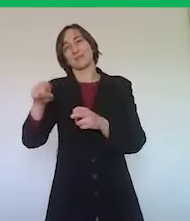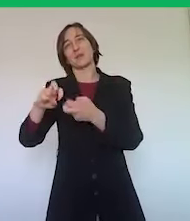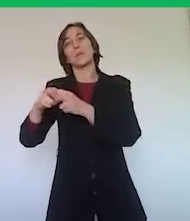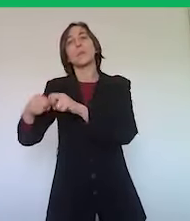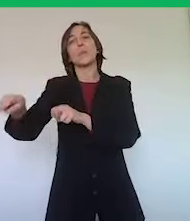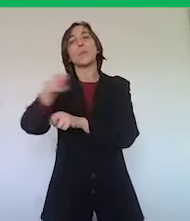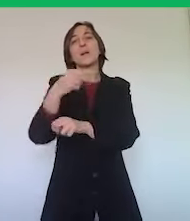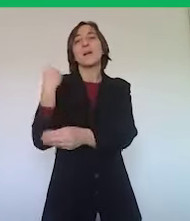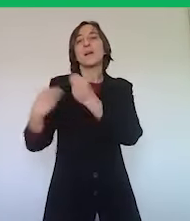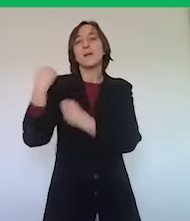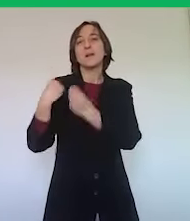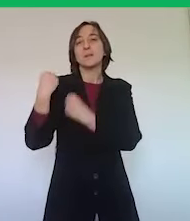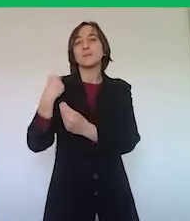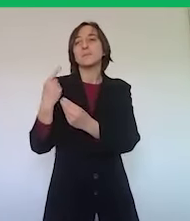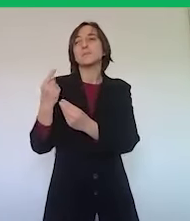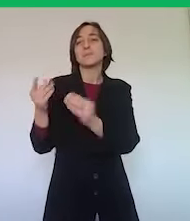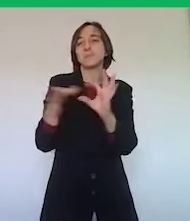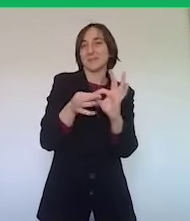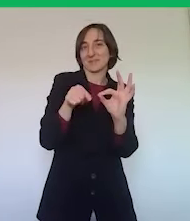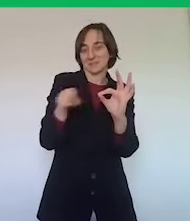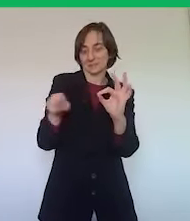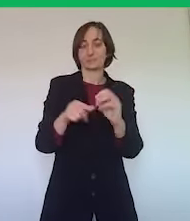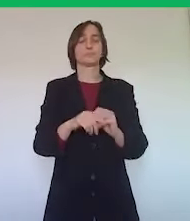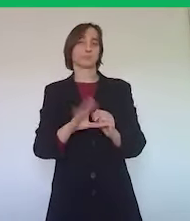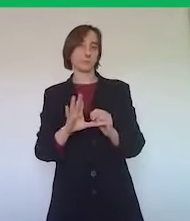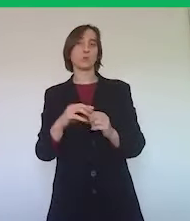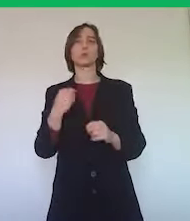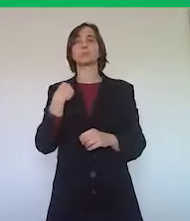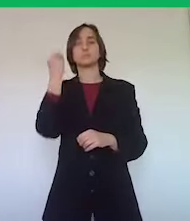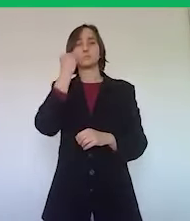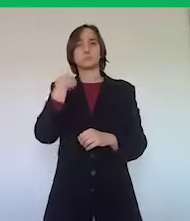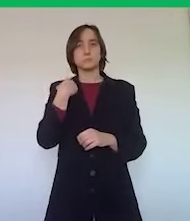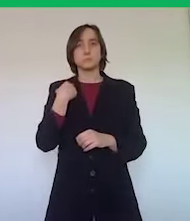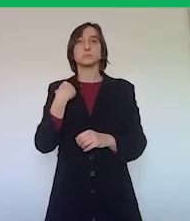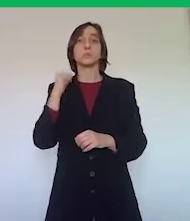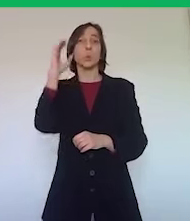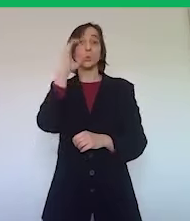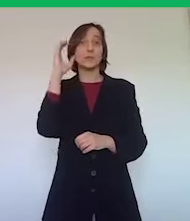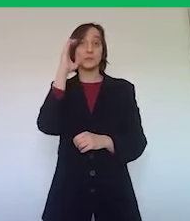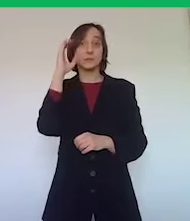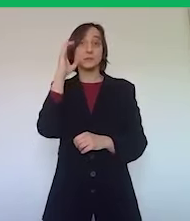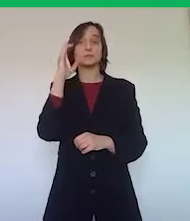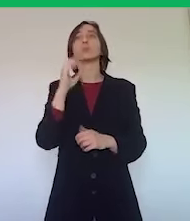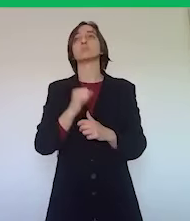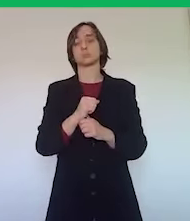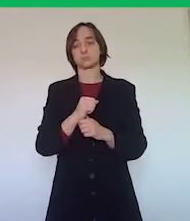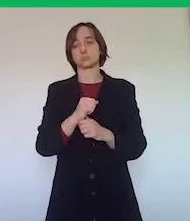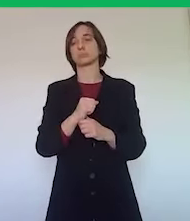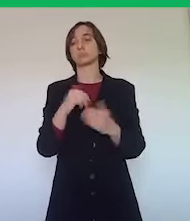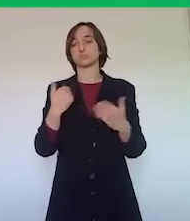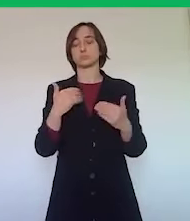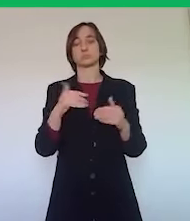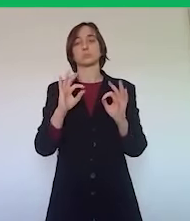dai cittadini emiliano-romagnoli. Penso che il turismo sia sicuramente il settore, il comparto